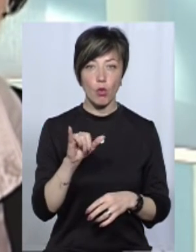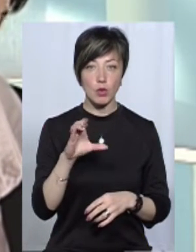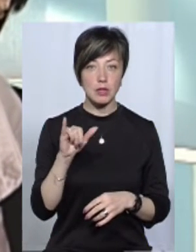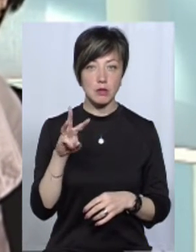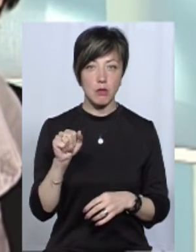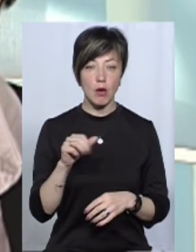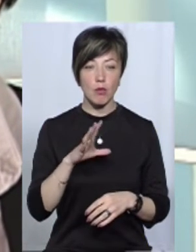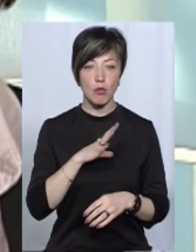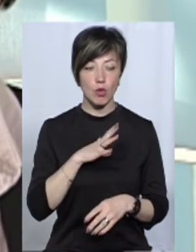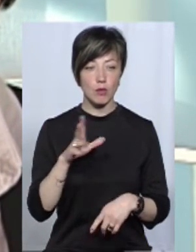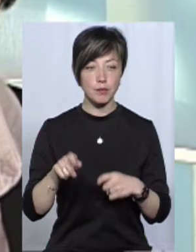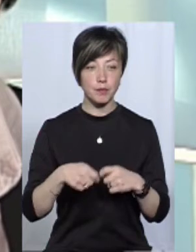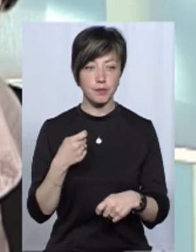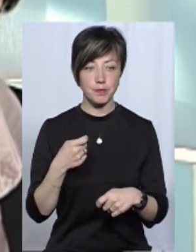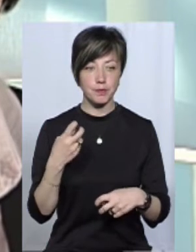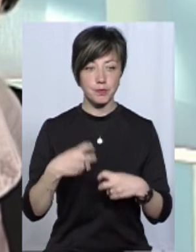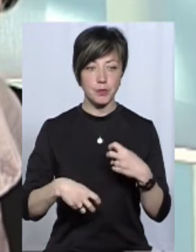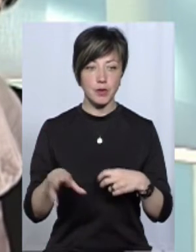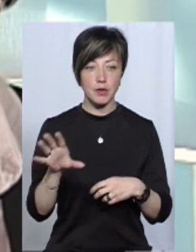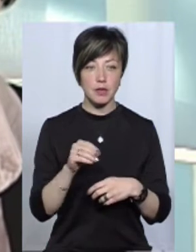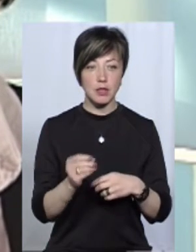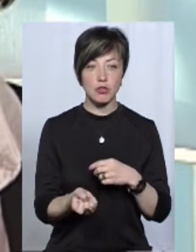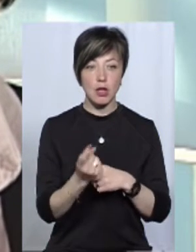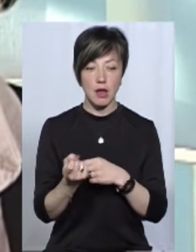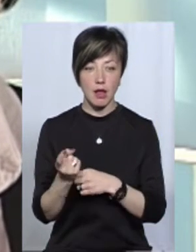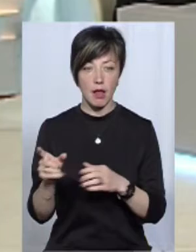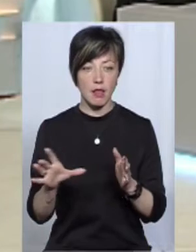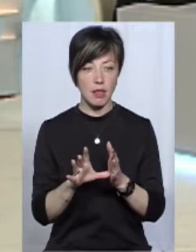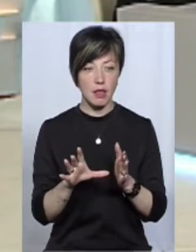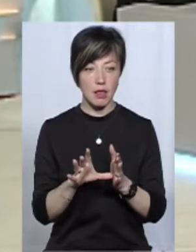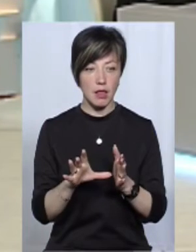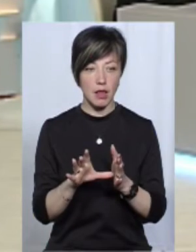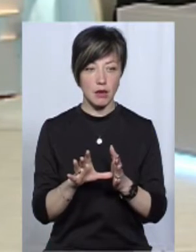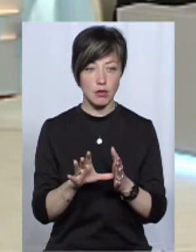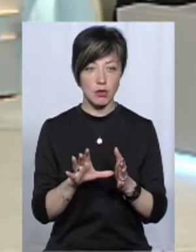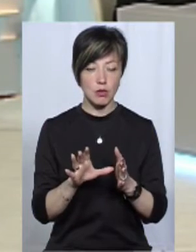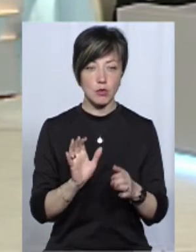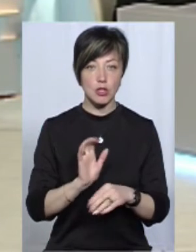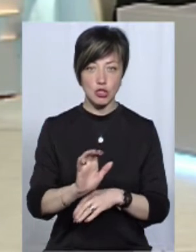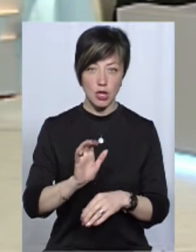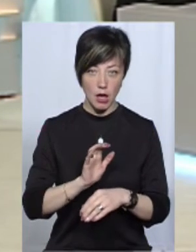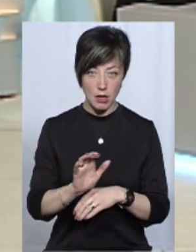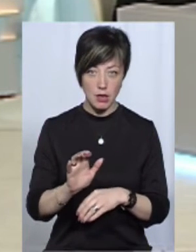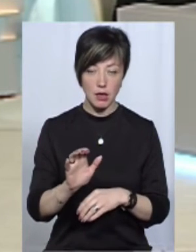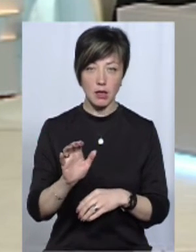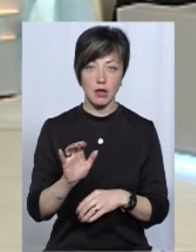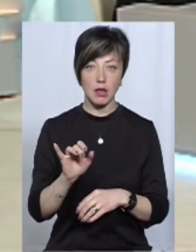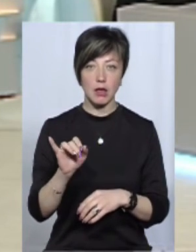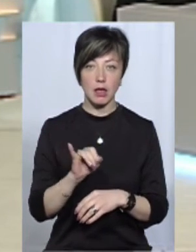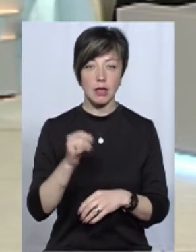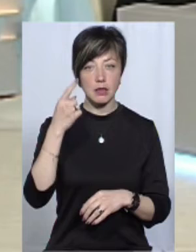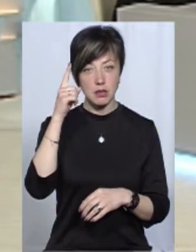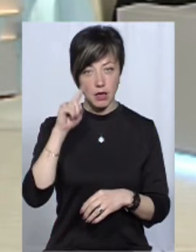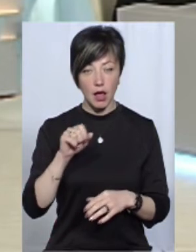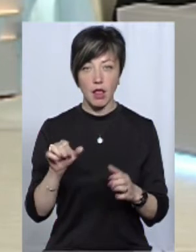були виведені з ладу всі джерела енергопостачання. А як